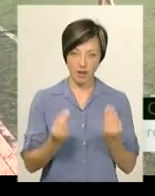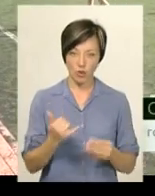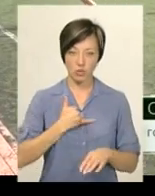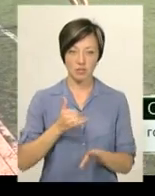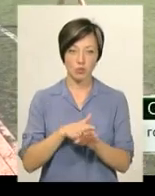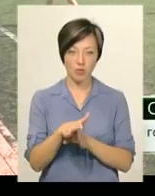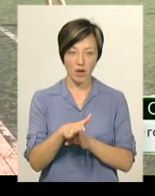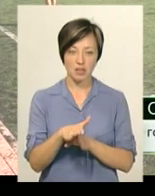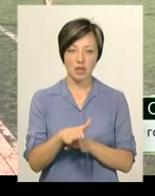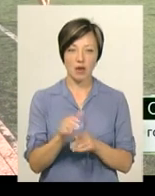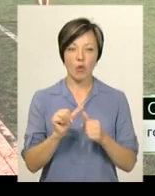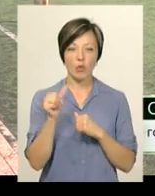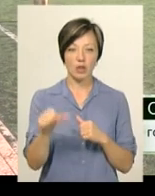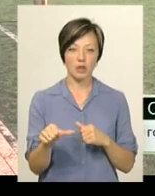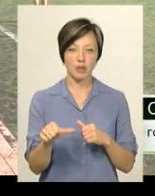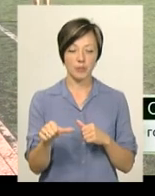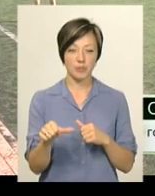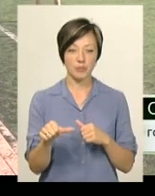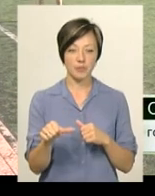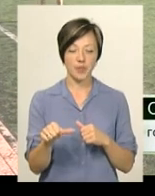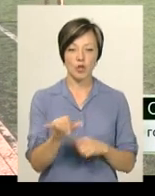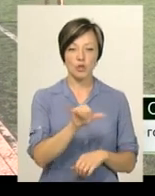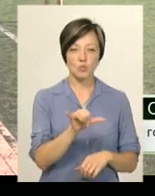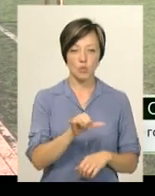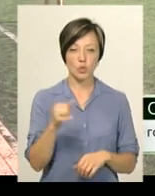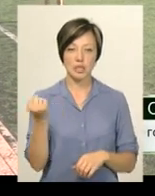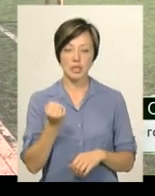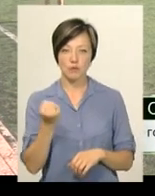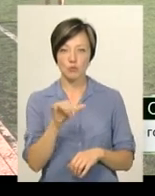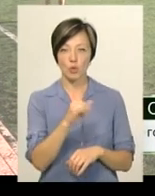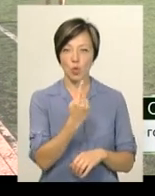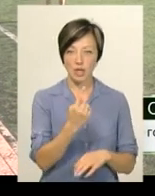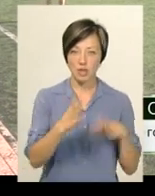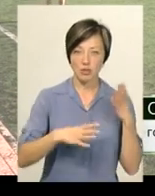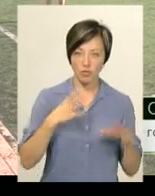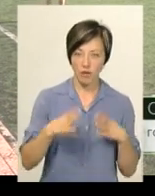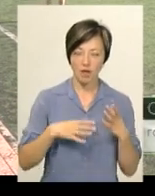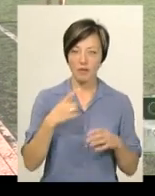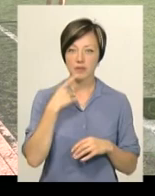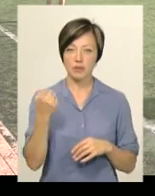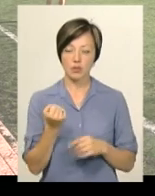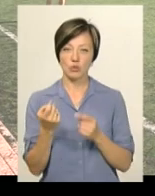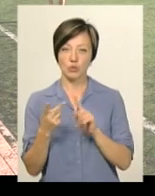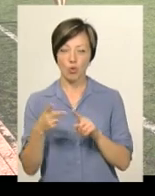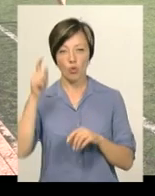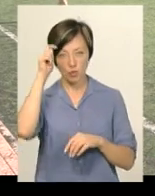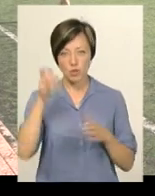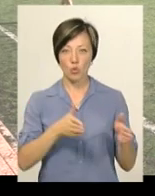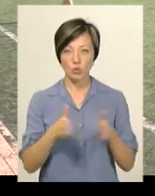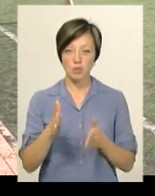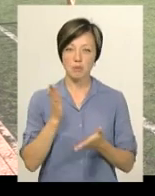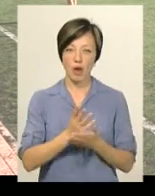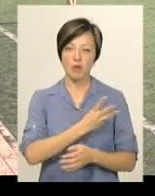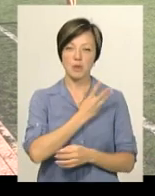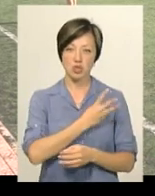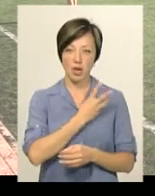відбуваються, окрім суботи і неділі. В суботу одне тренування. Тобто хлопці готуються і мають